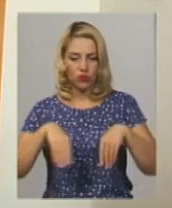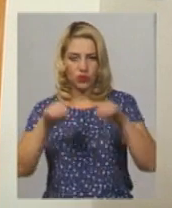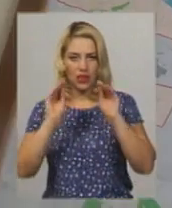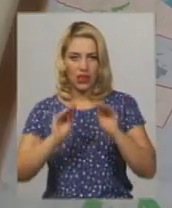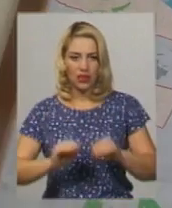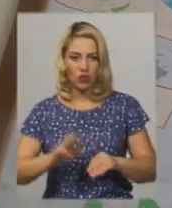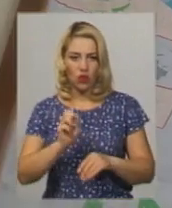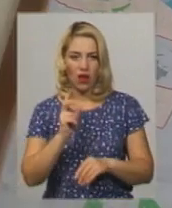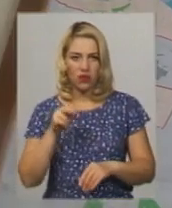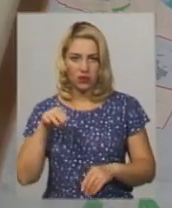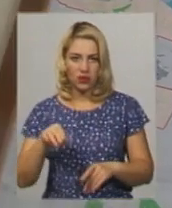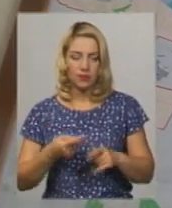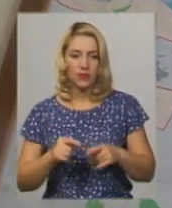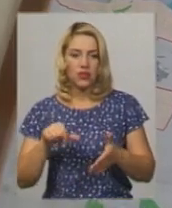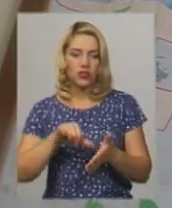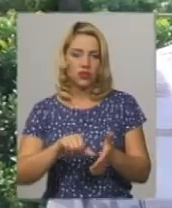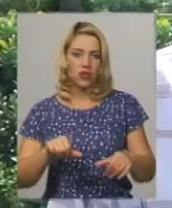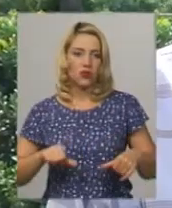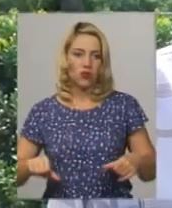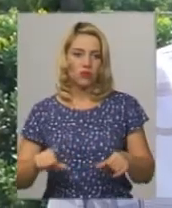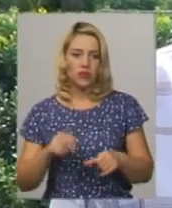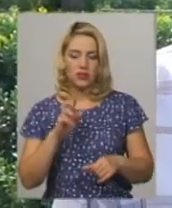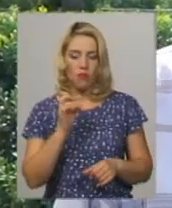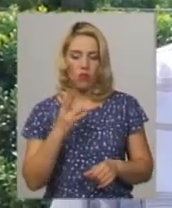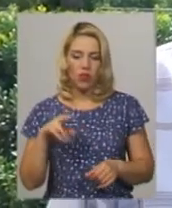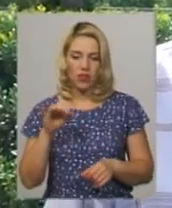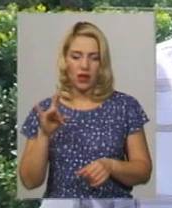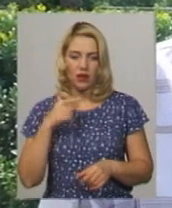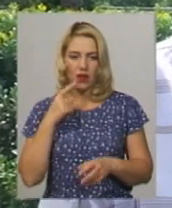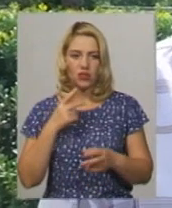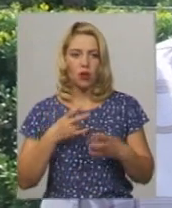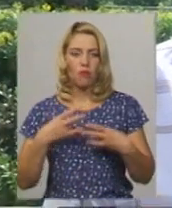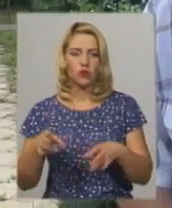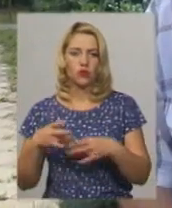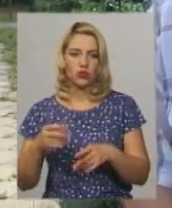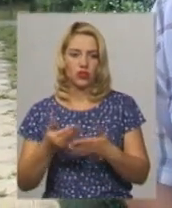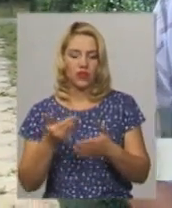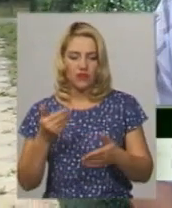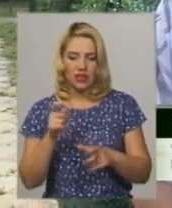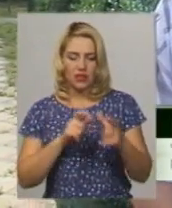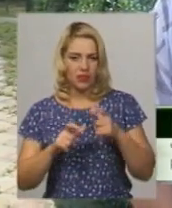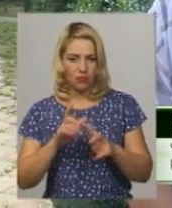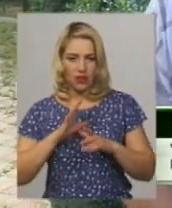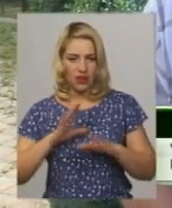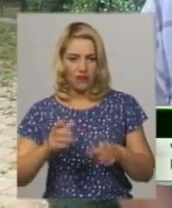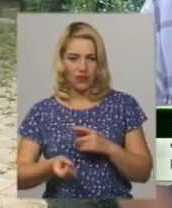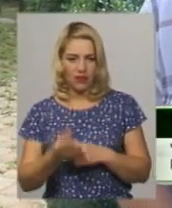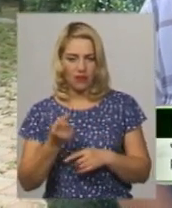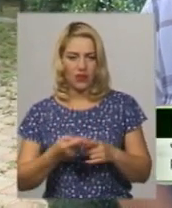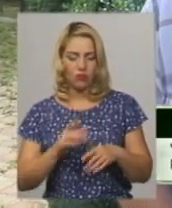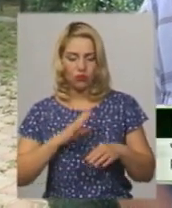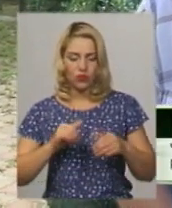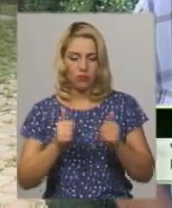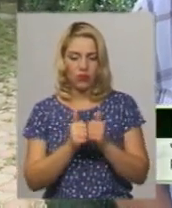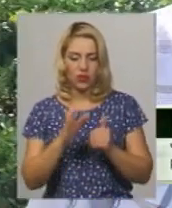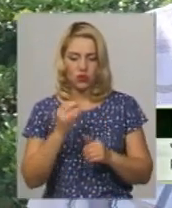акт. Член комісії Валерій Боднар каже, пошкоджень рослин від дії гербіцидів не виявили. Біля сої був посаджений така топля і